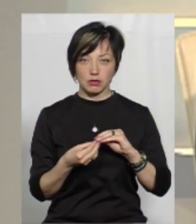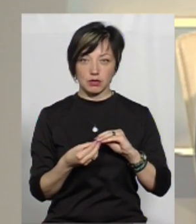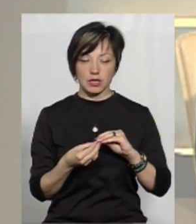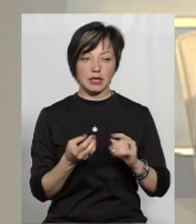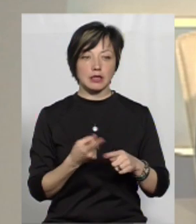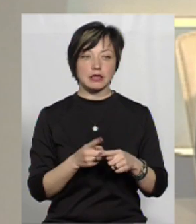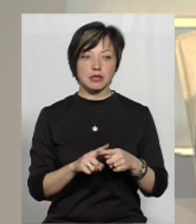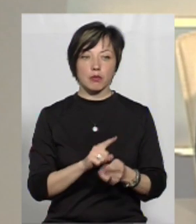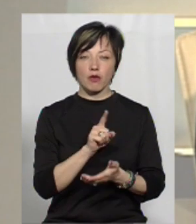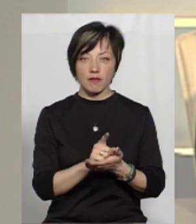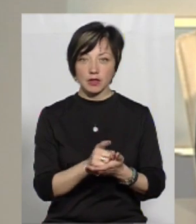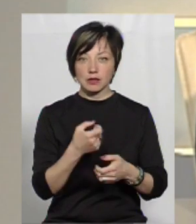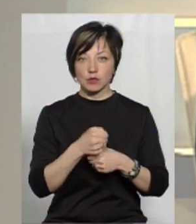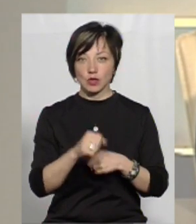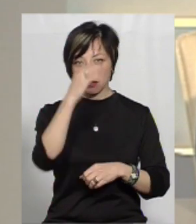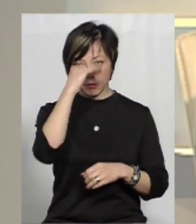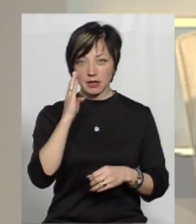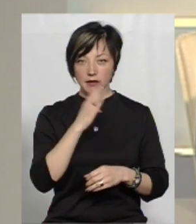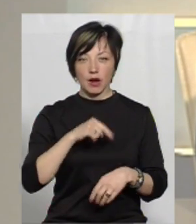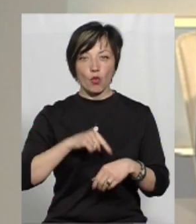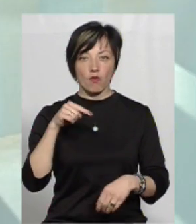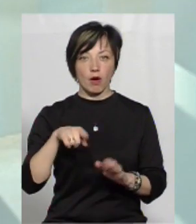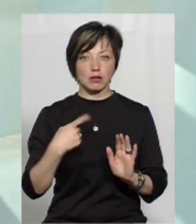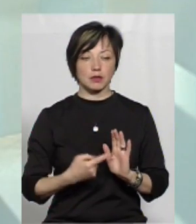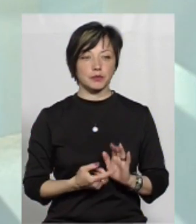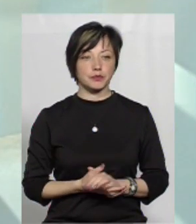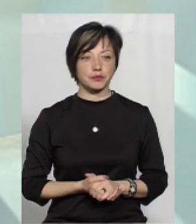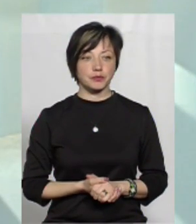Це повинно змусити батьків якось реагувати?